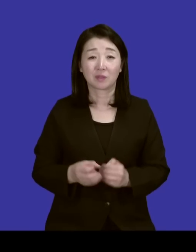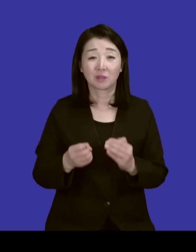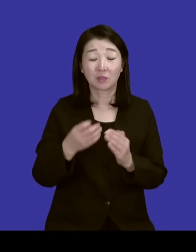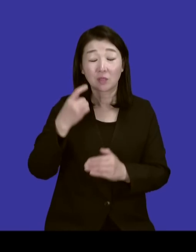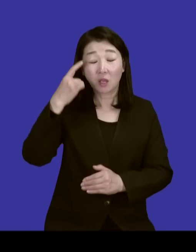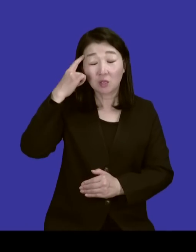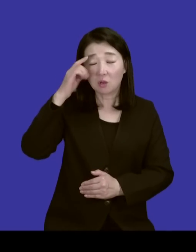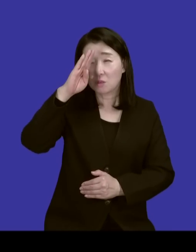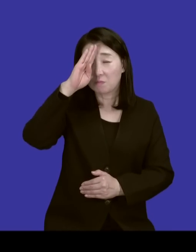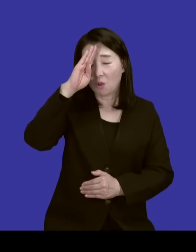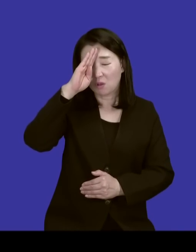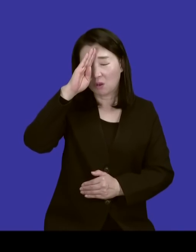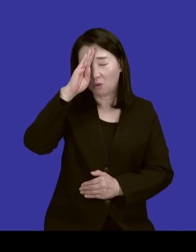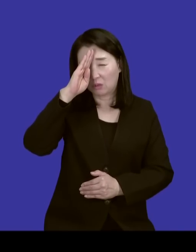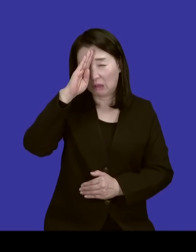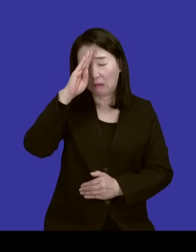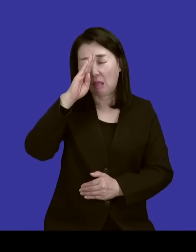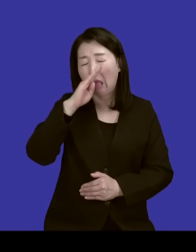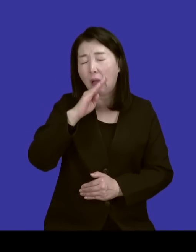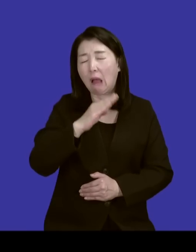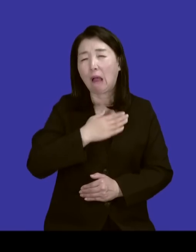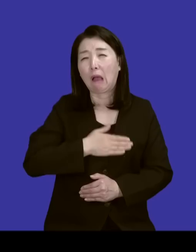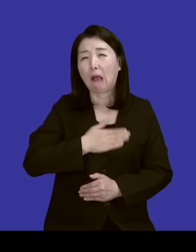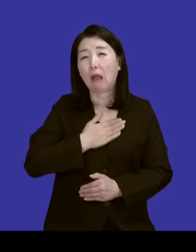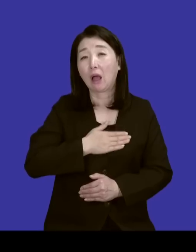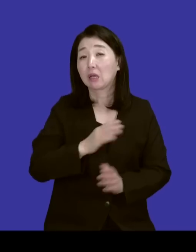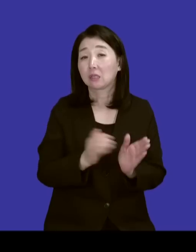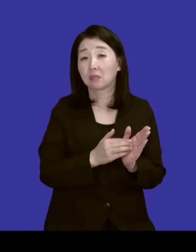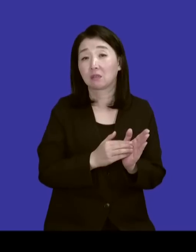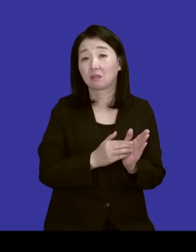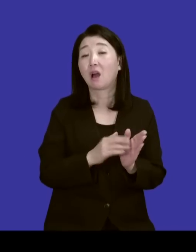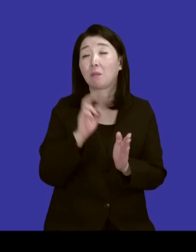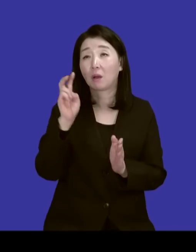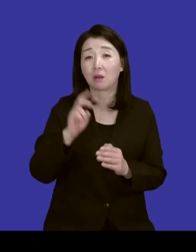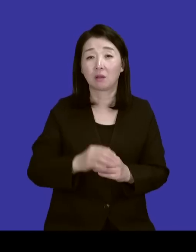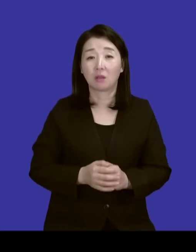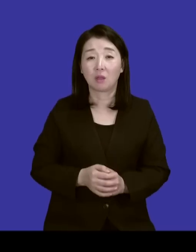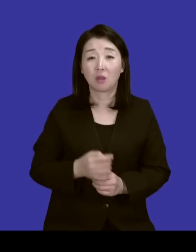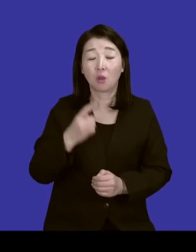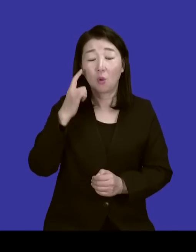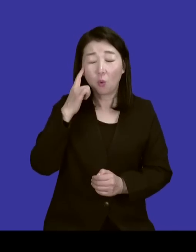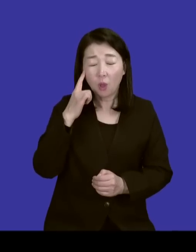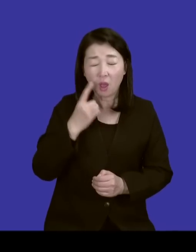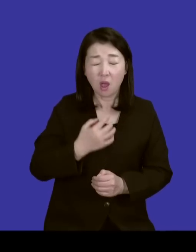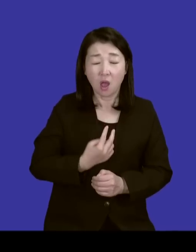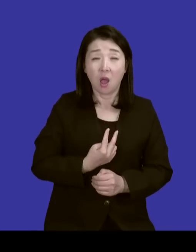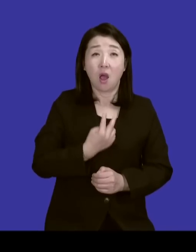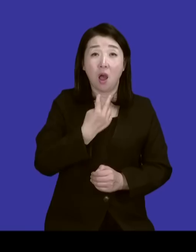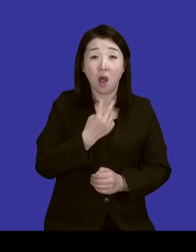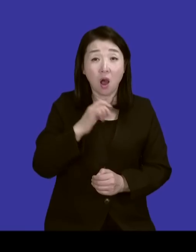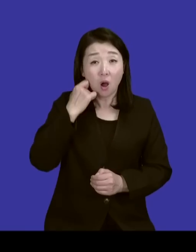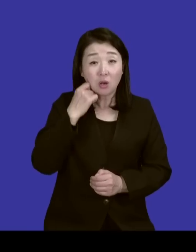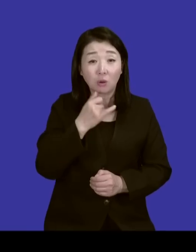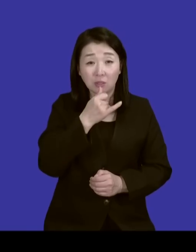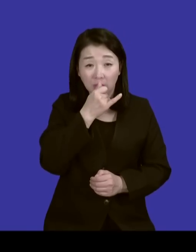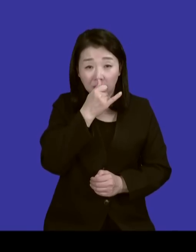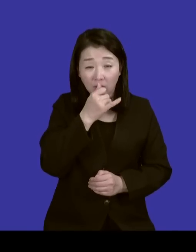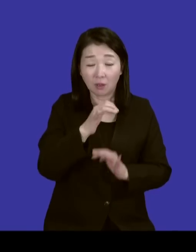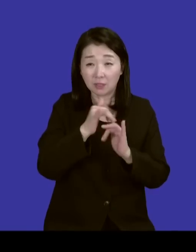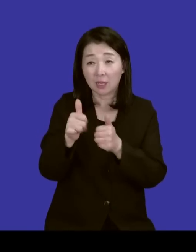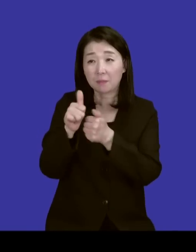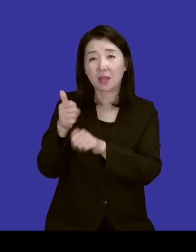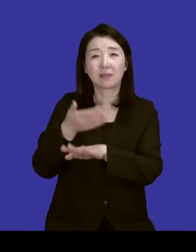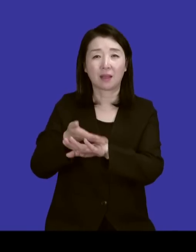질환으로 치부할 수도 있고 그렇죠. 설명이 안 되니까. 그 당시 공황장애 하면 이제 숨이 좀 안 쉬어지고 뭐 그런 증상들이 있으셨나 봐요. 그런 사람에 따라 이제